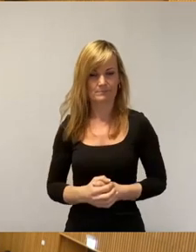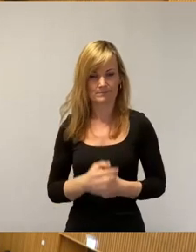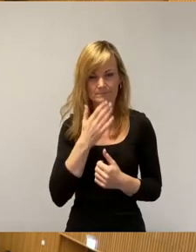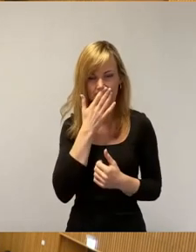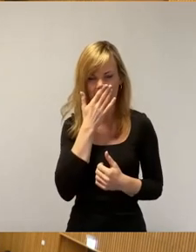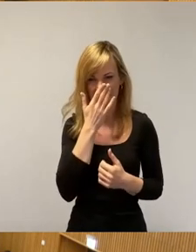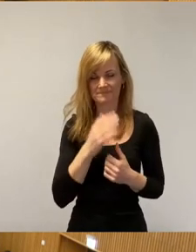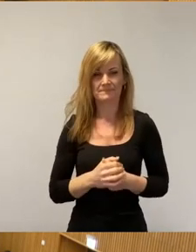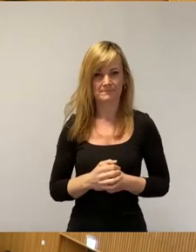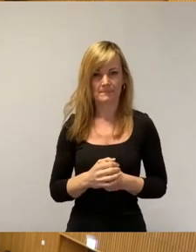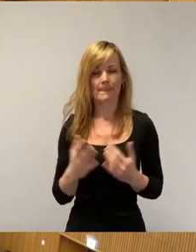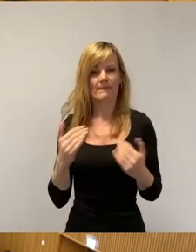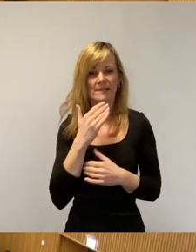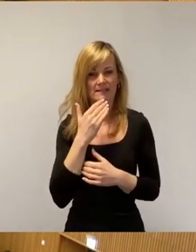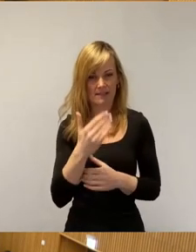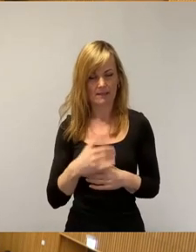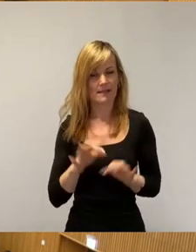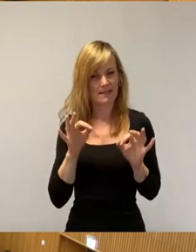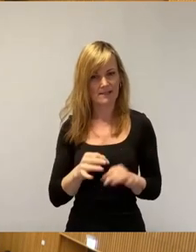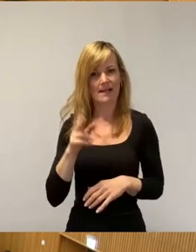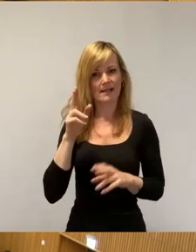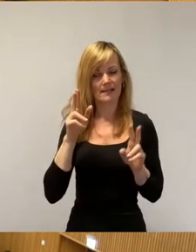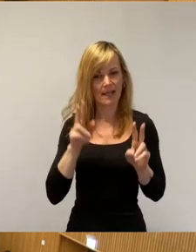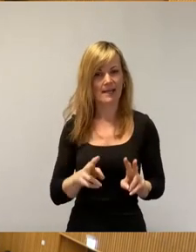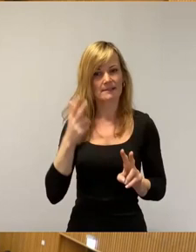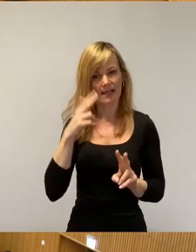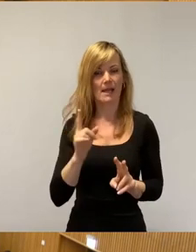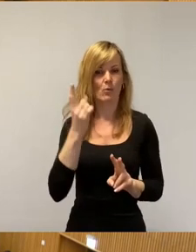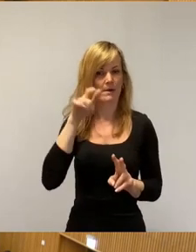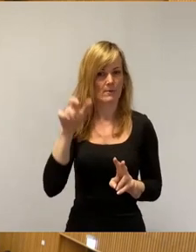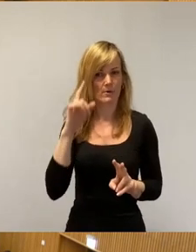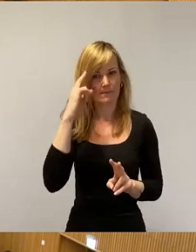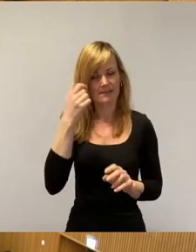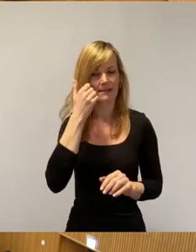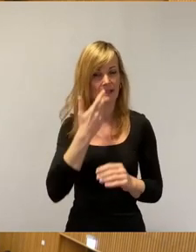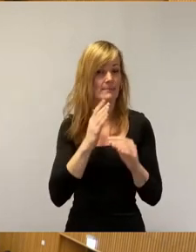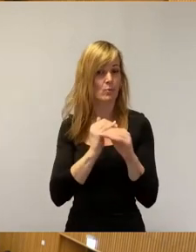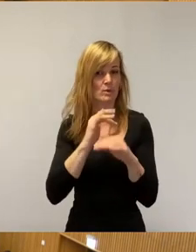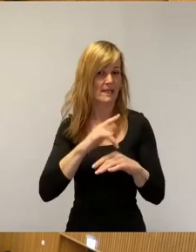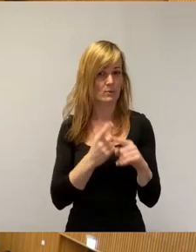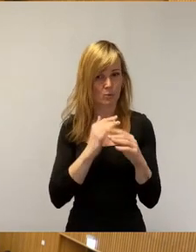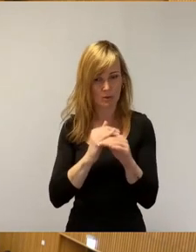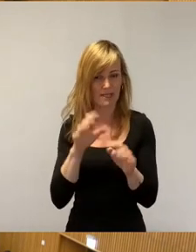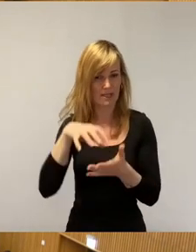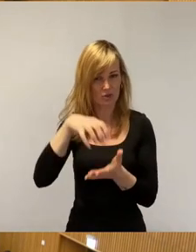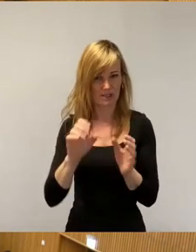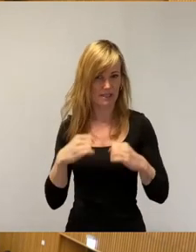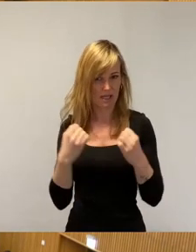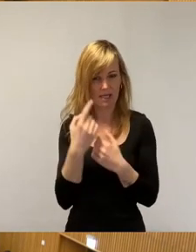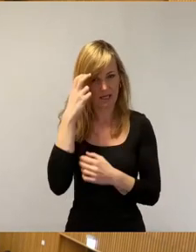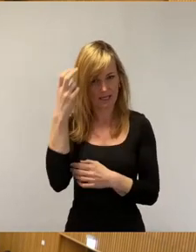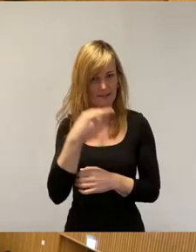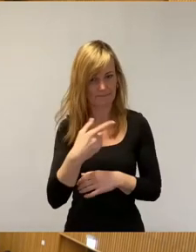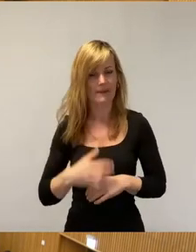vielen Dank. Sehr geehrter Herr Oberbürgermeister, liebe Kolleginnen und Kollegen des Stadtrates. Es ist, denke ich, erst einmal meine